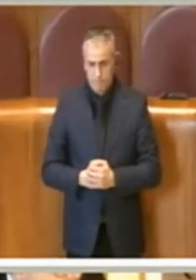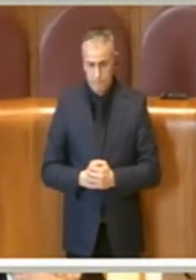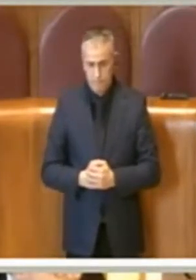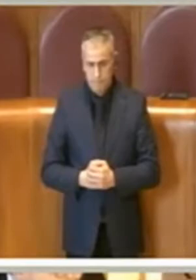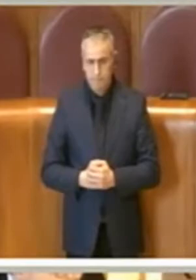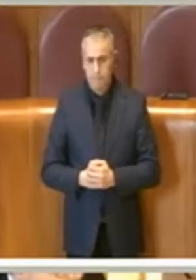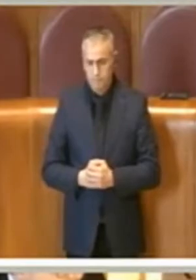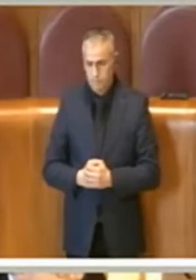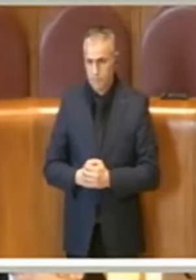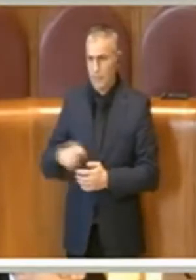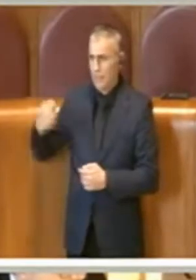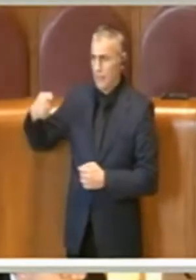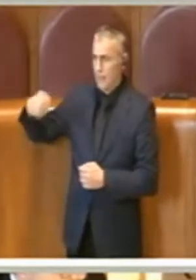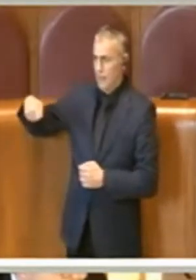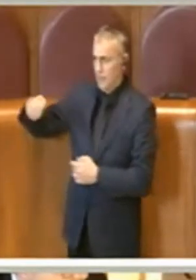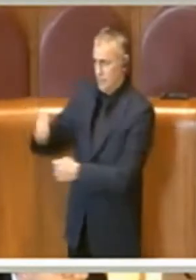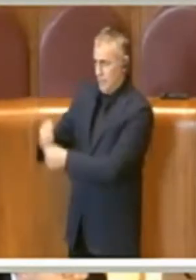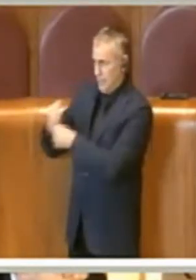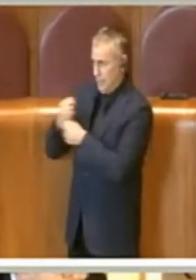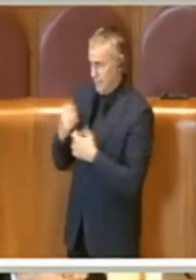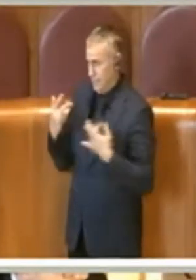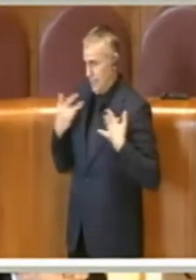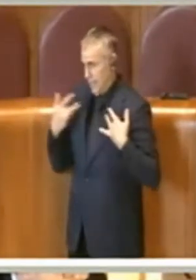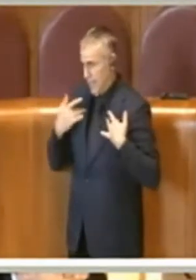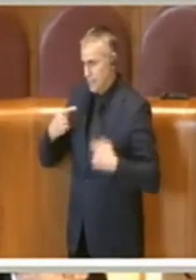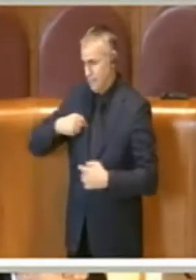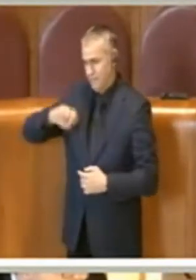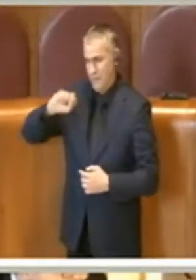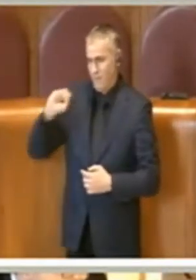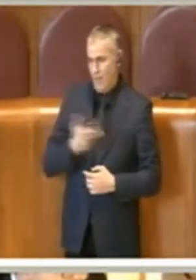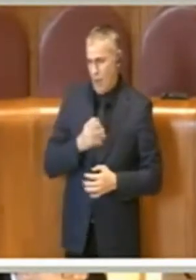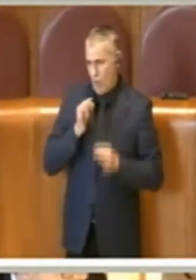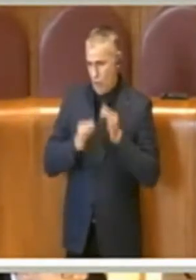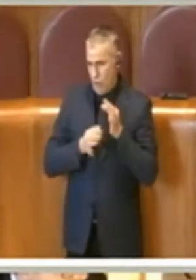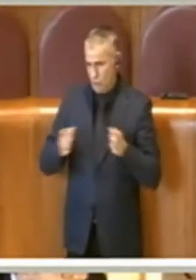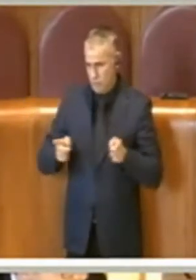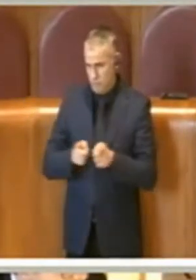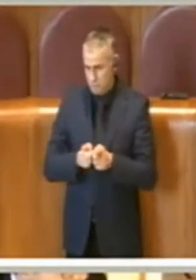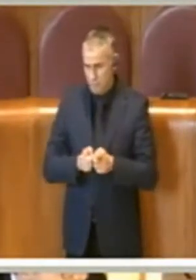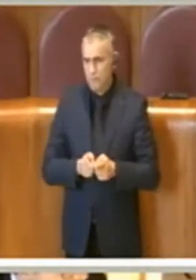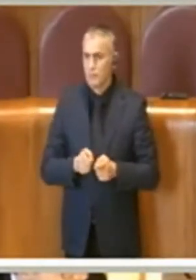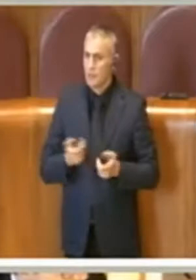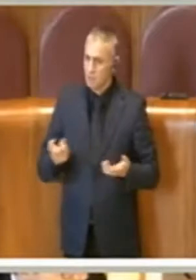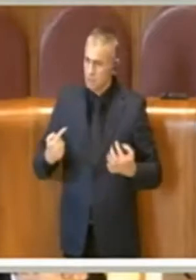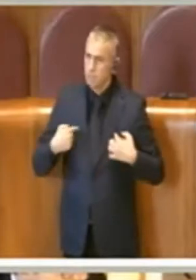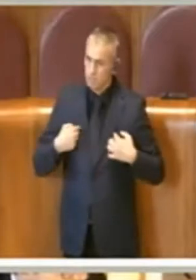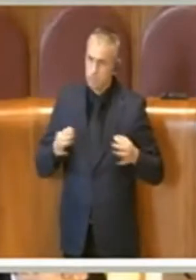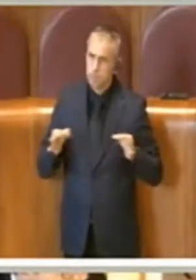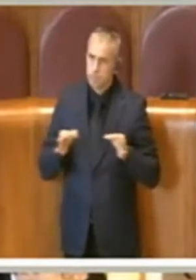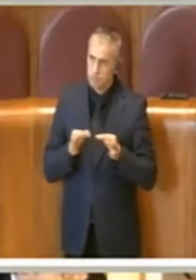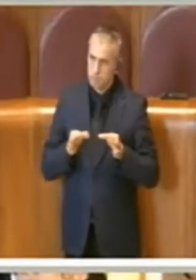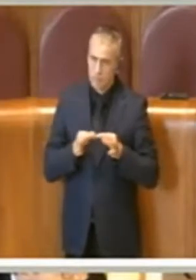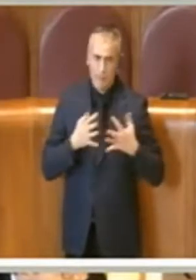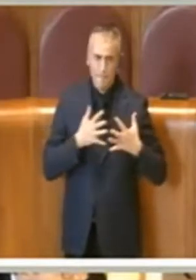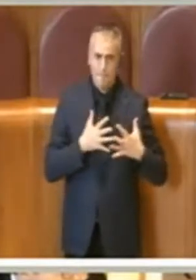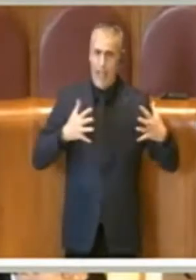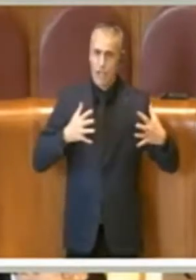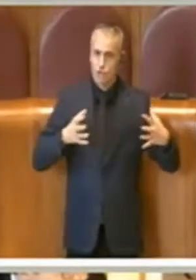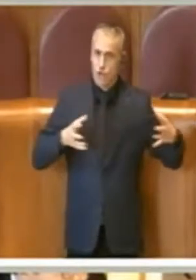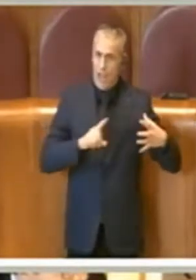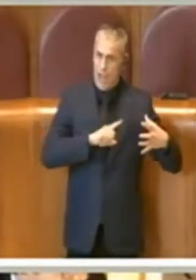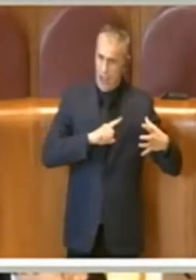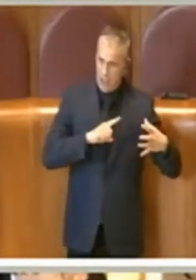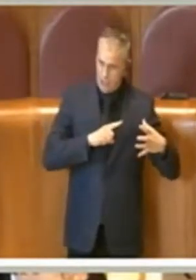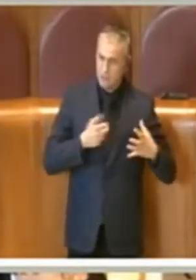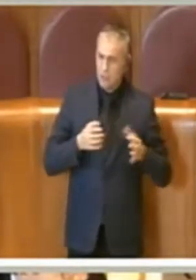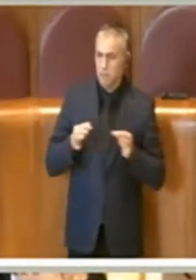Grazie Presidente, sarò rapidissimo per confermare l'interesse della maggioranza per far